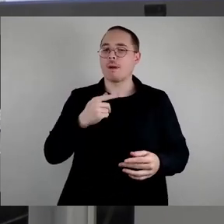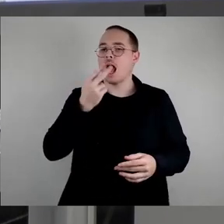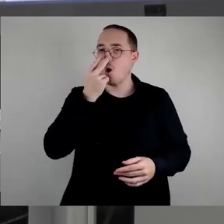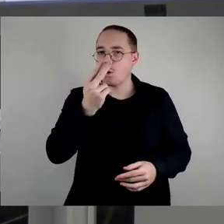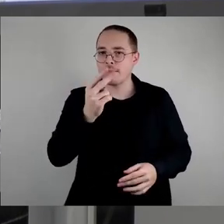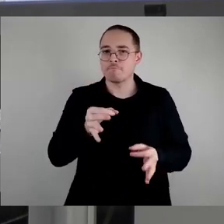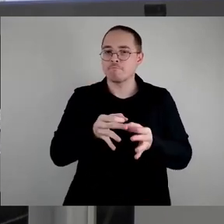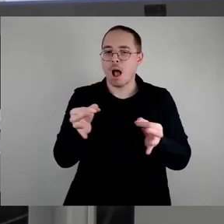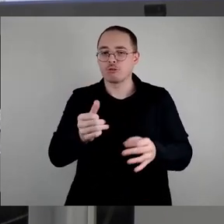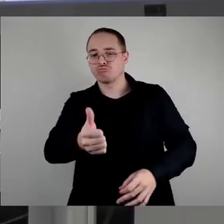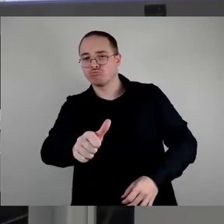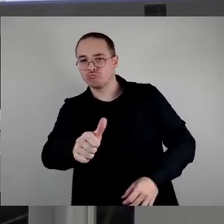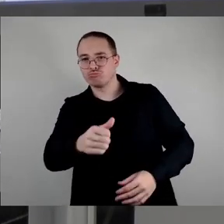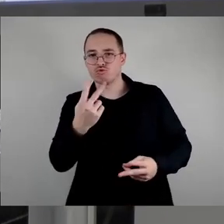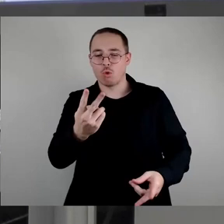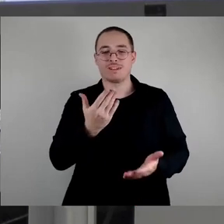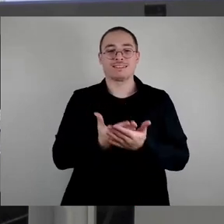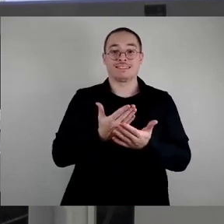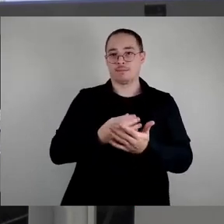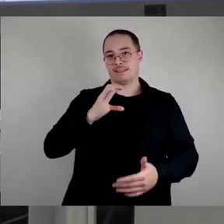Die CDU wird hier nicht zustimmen.